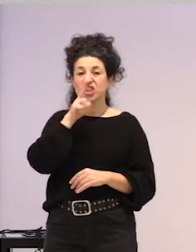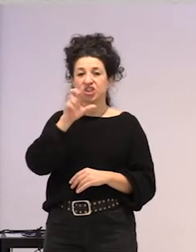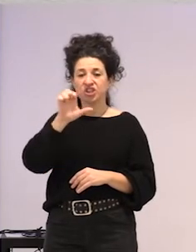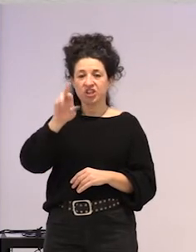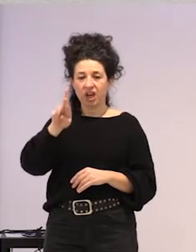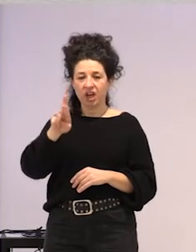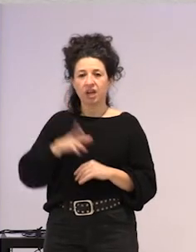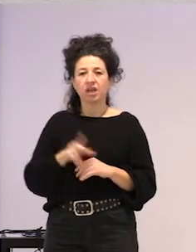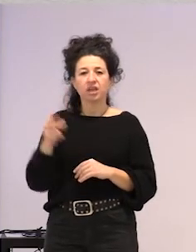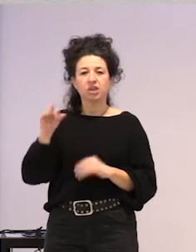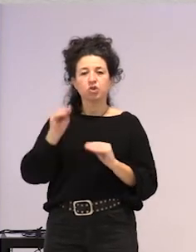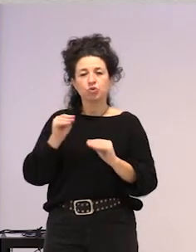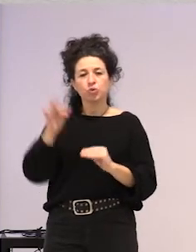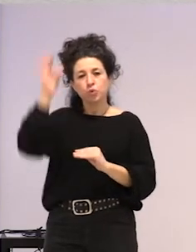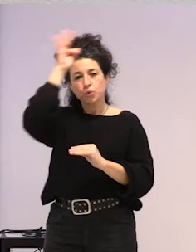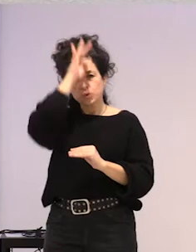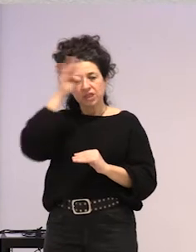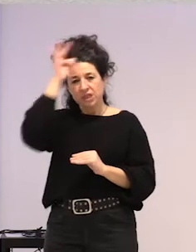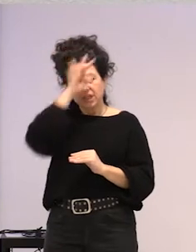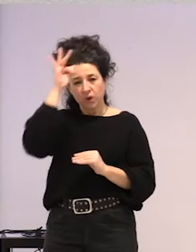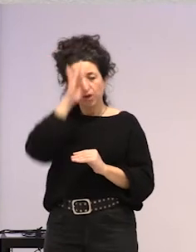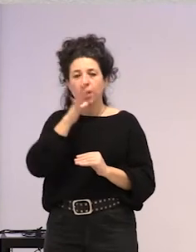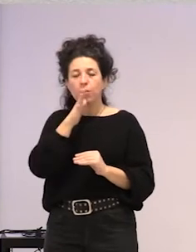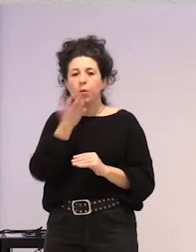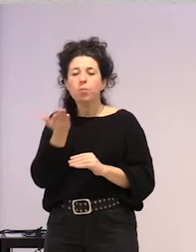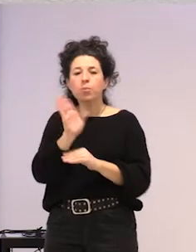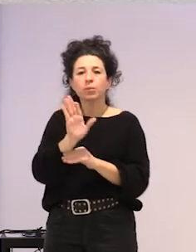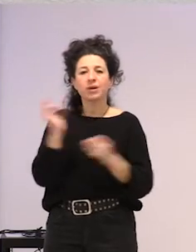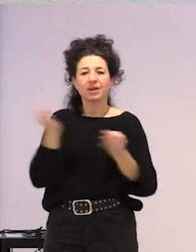teoria, edo, bueno, beraiek proposatzen dutena, ze azkenean, esate dutena da,